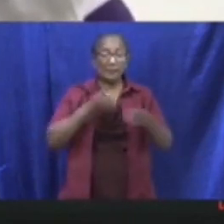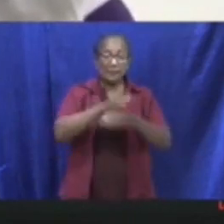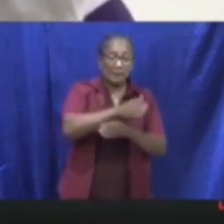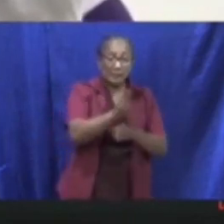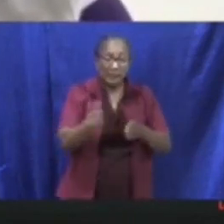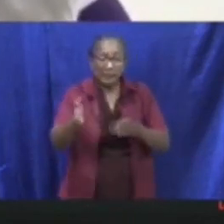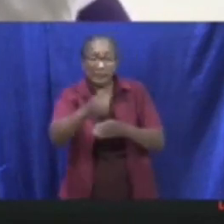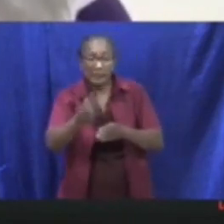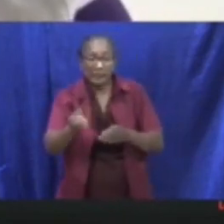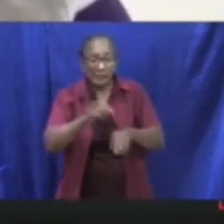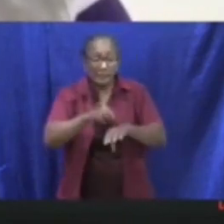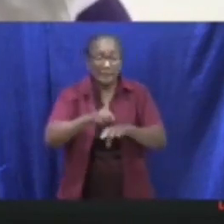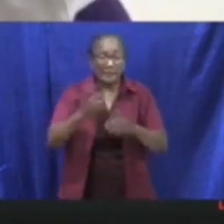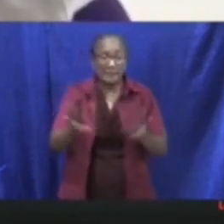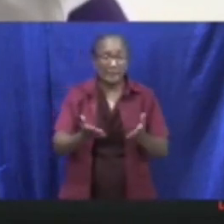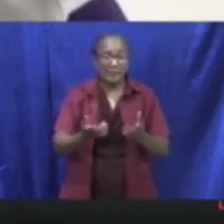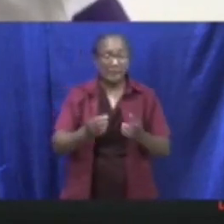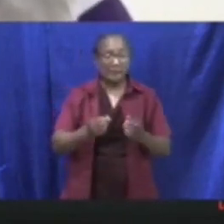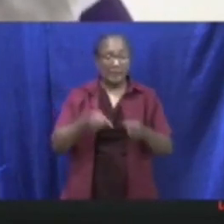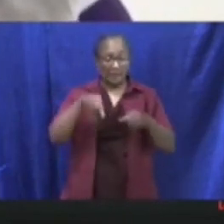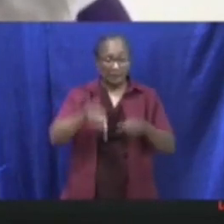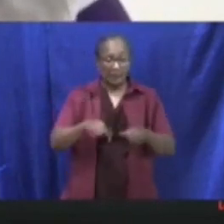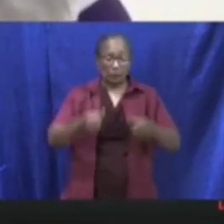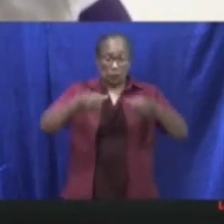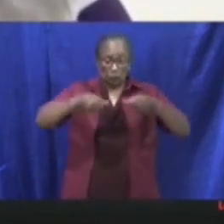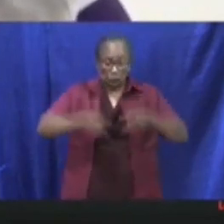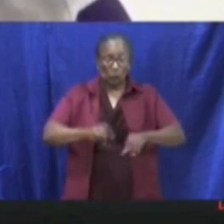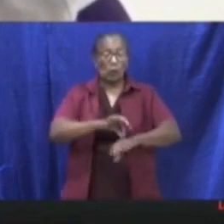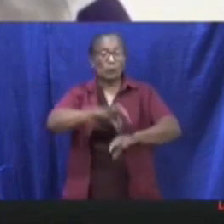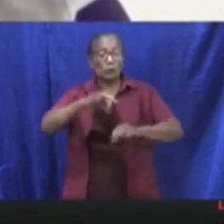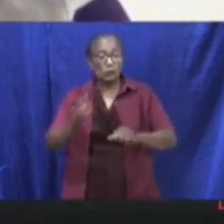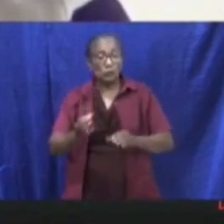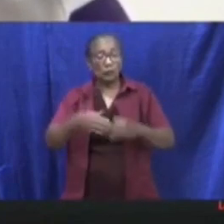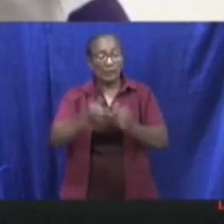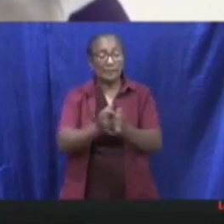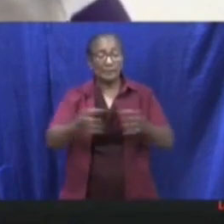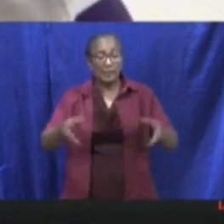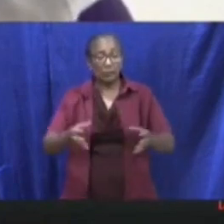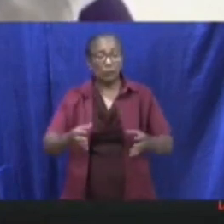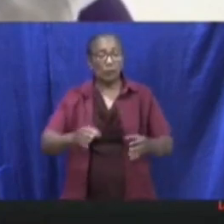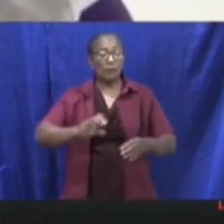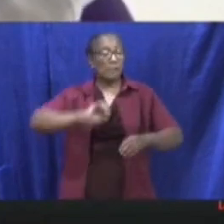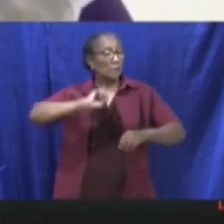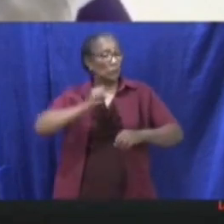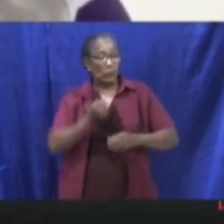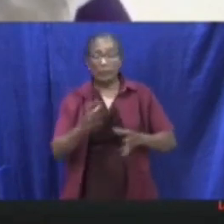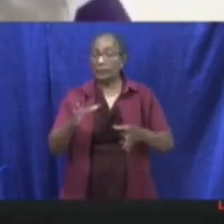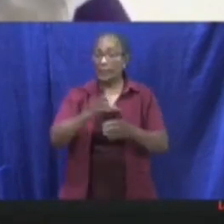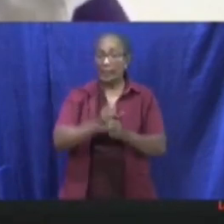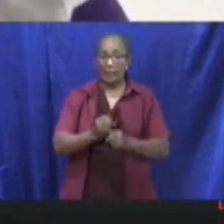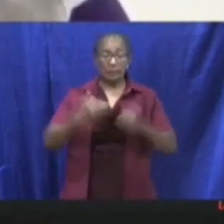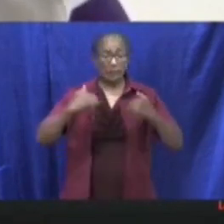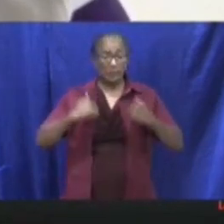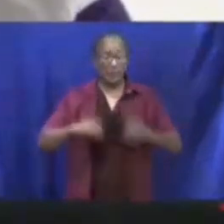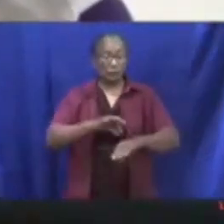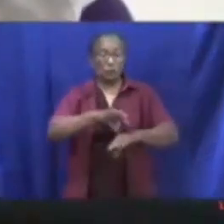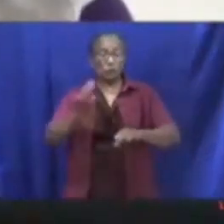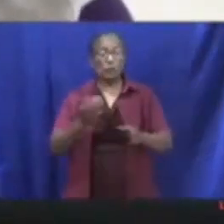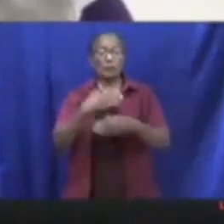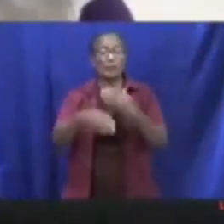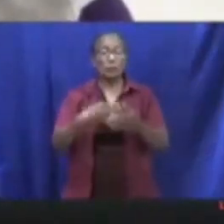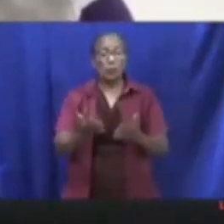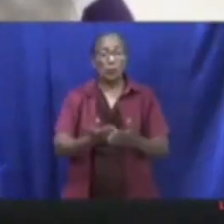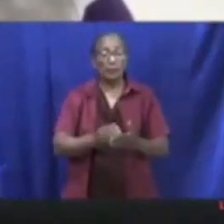epsasma, alas ma is sikie. En dat ook wat droogt op de gezondheidssector, om nu maar zo goed dat alles maar dan betre